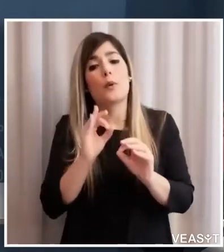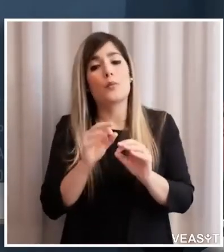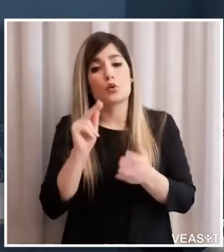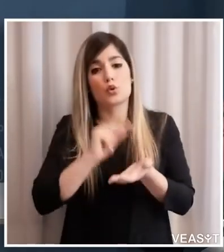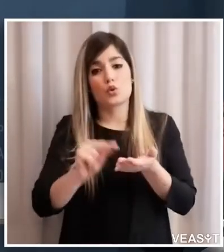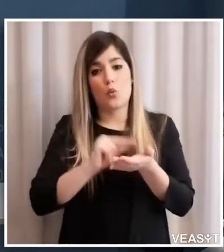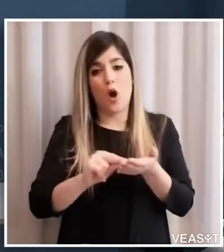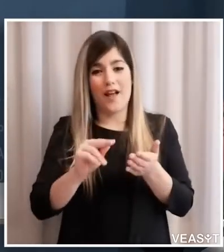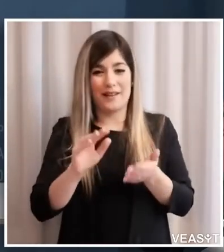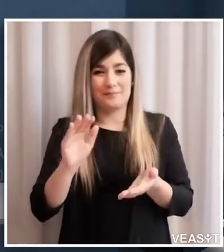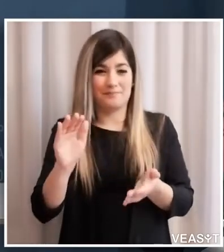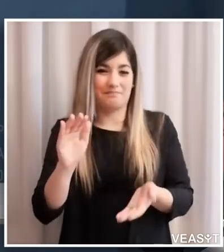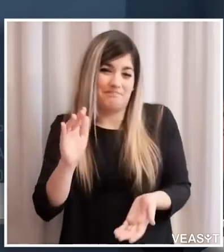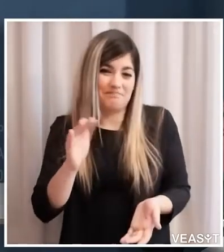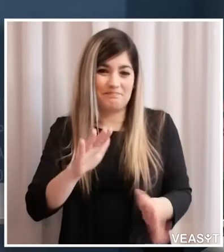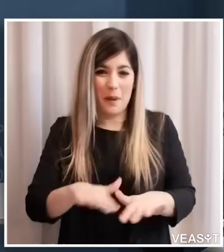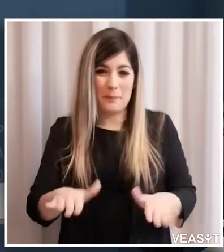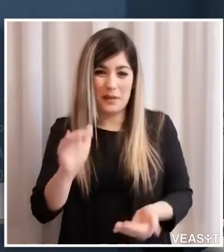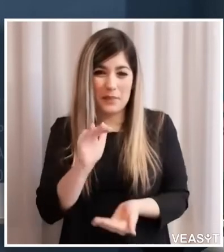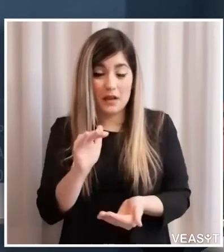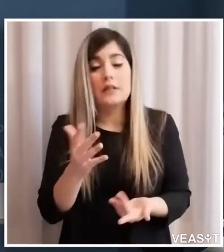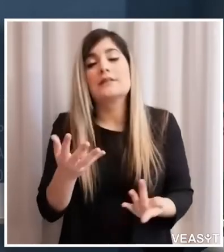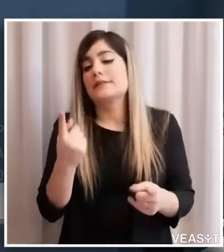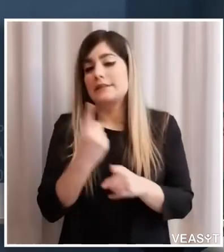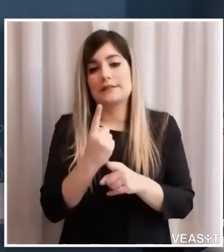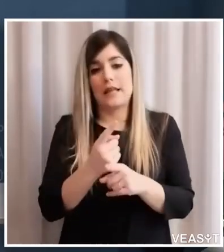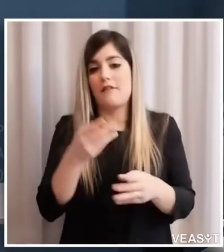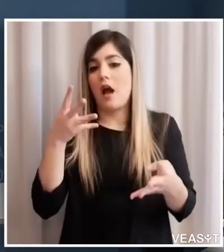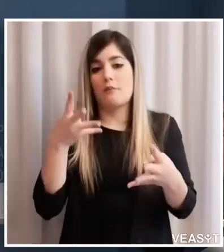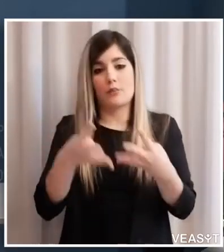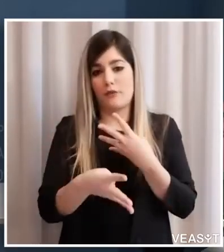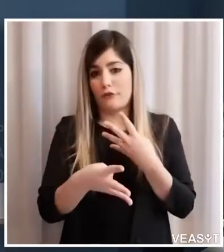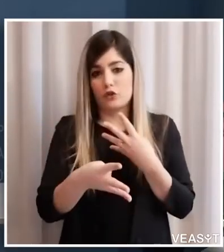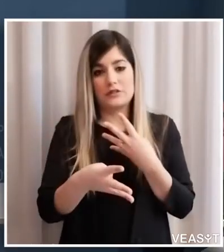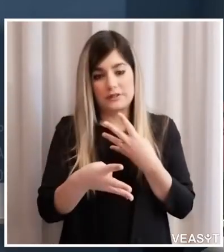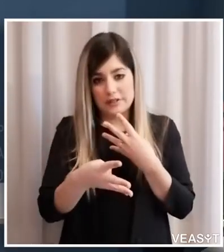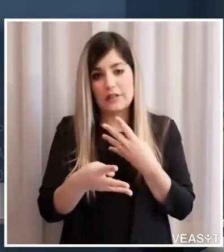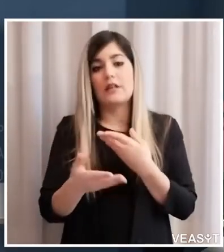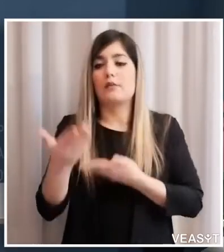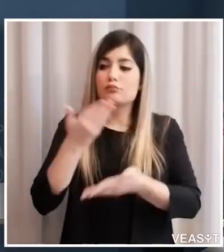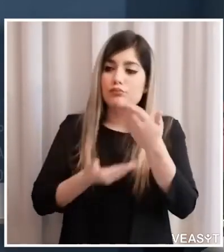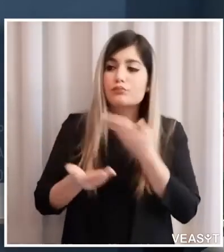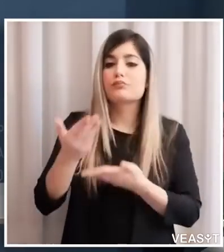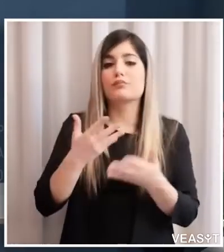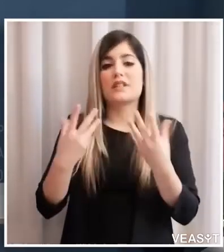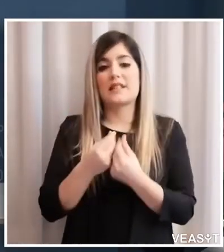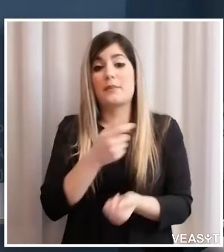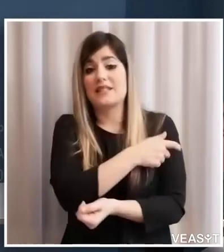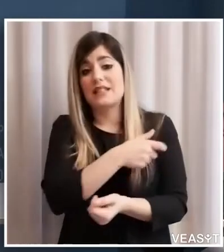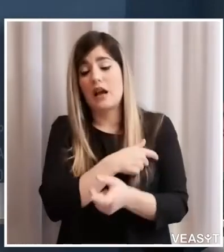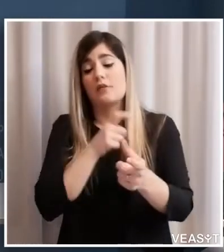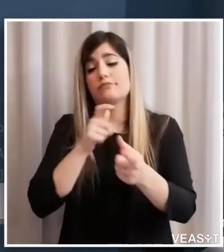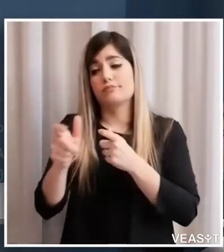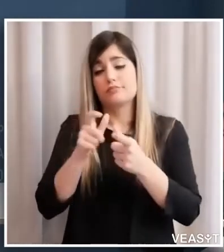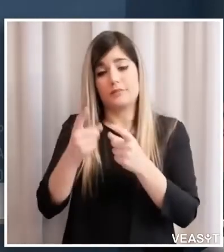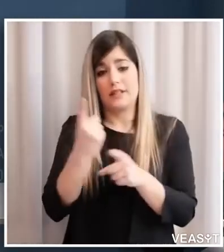che va approfondito con i colleghi della formazione ma soprattutto anche con i sindacati posso fare qui un'ultima osservazione